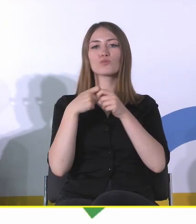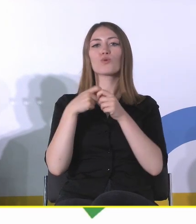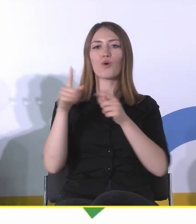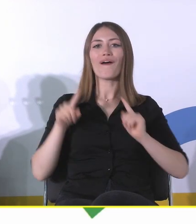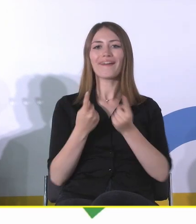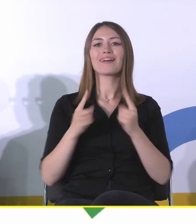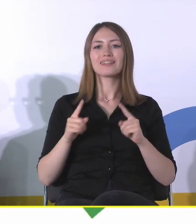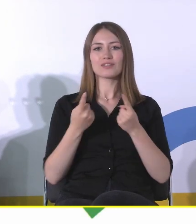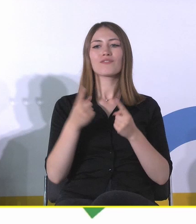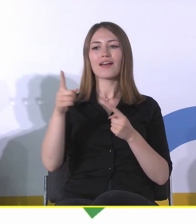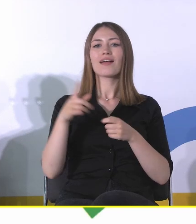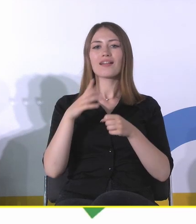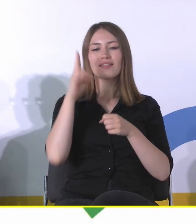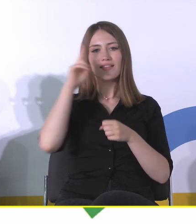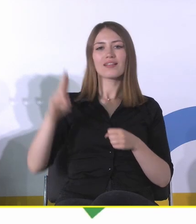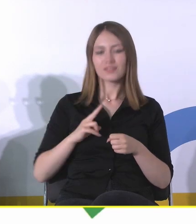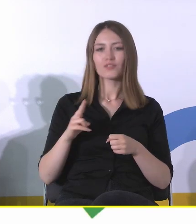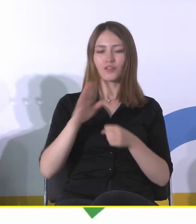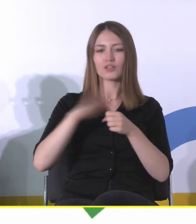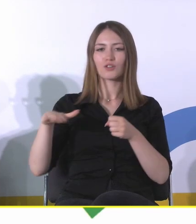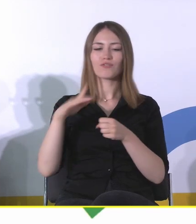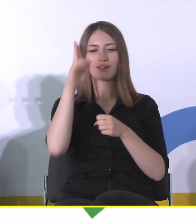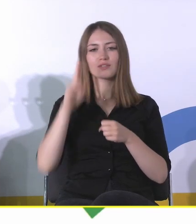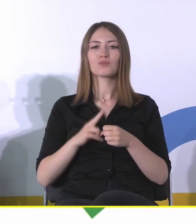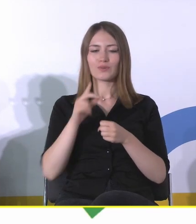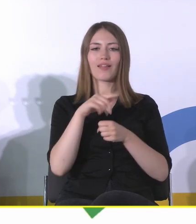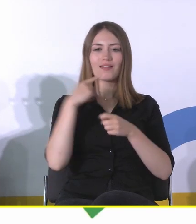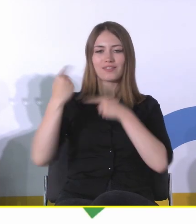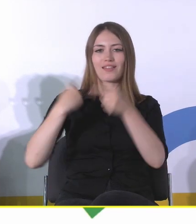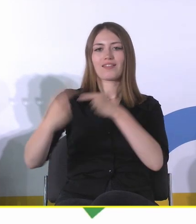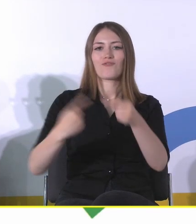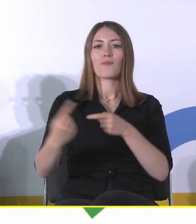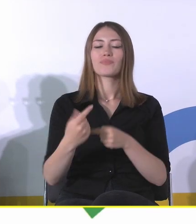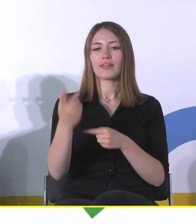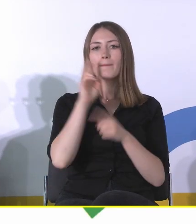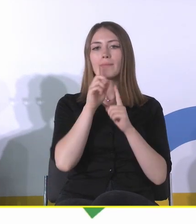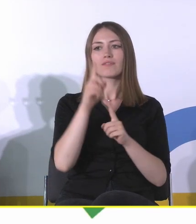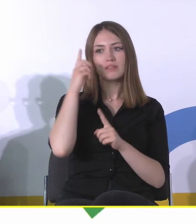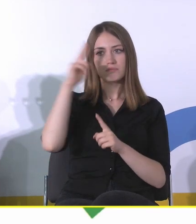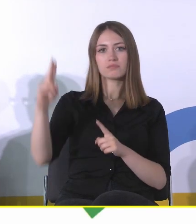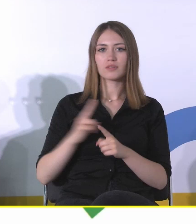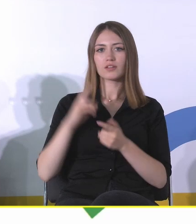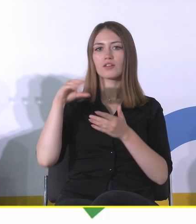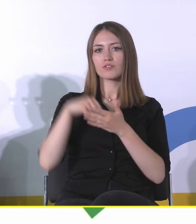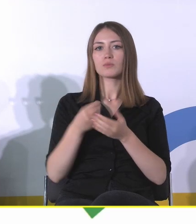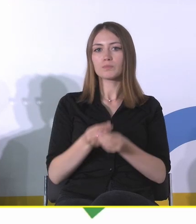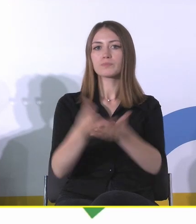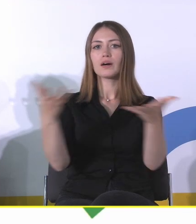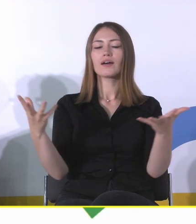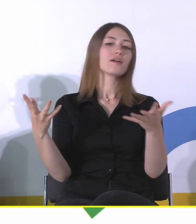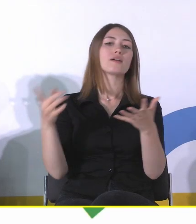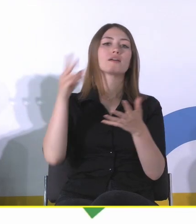Narodowy Instytut Dziedzictwa i Instytut w ostatnich latach wydaje taką serię dziedzictwo kulturowe w badaniach, które